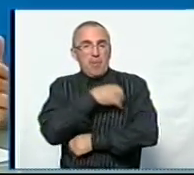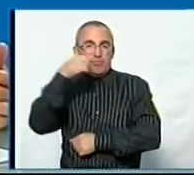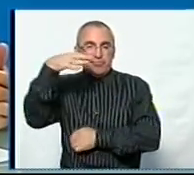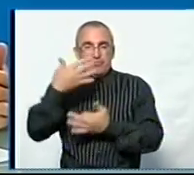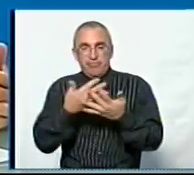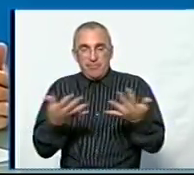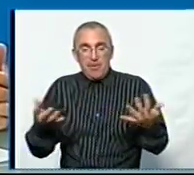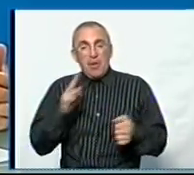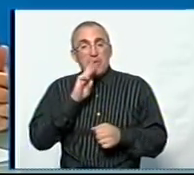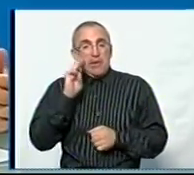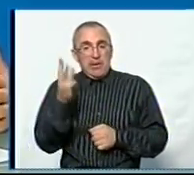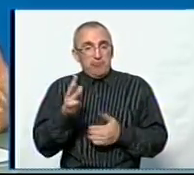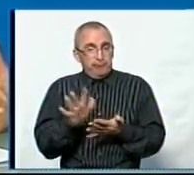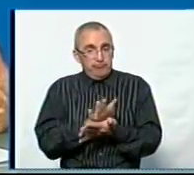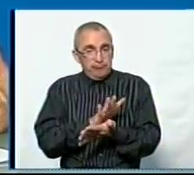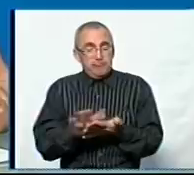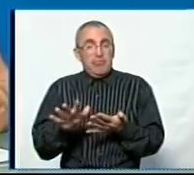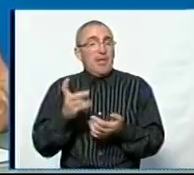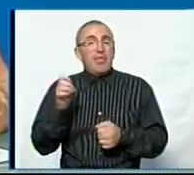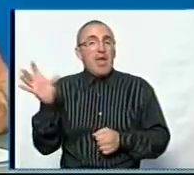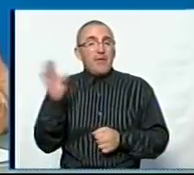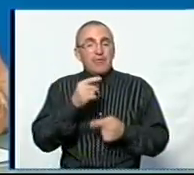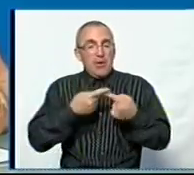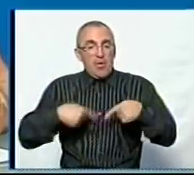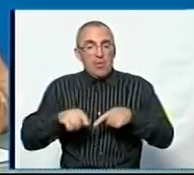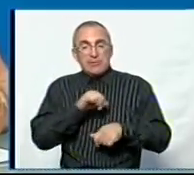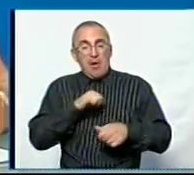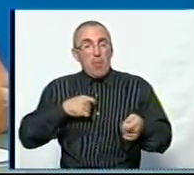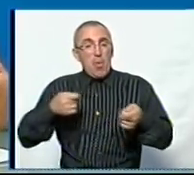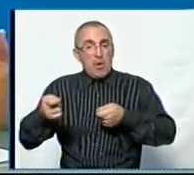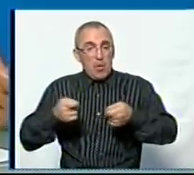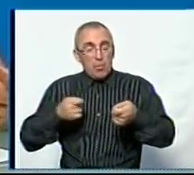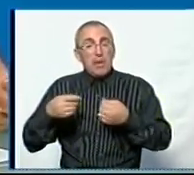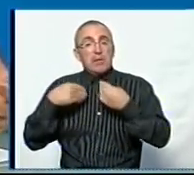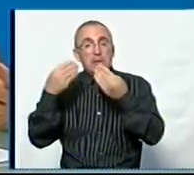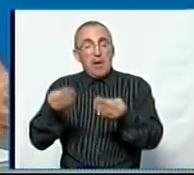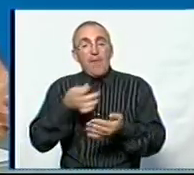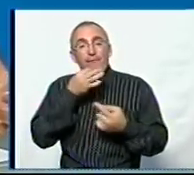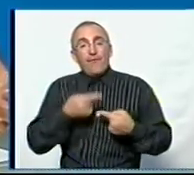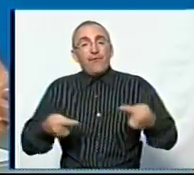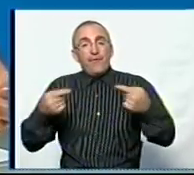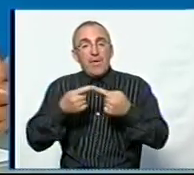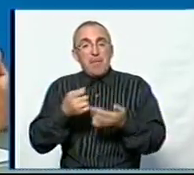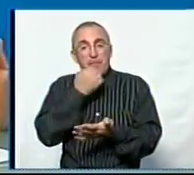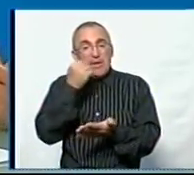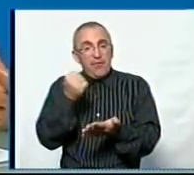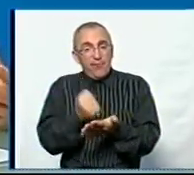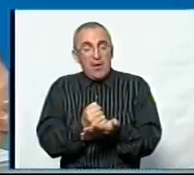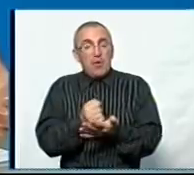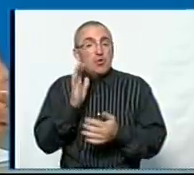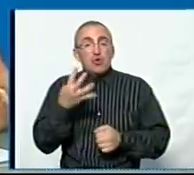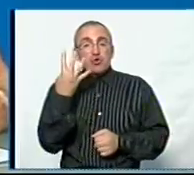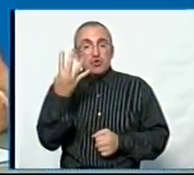продовж трьох років роботи. На жаль, не всі органи місцевого самоврядування дали відповідні підтвердження. Тому лише